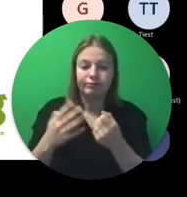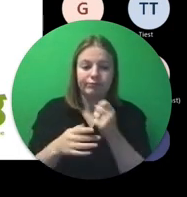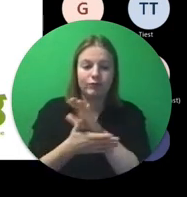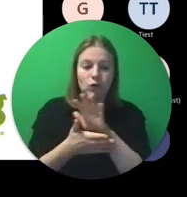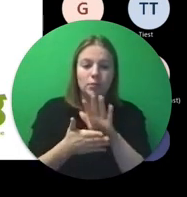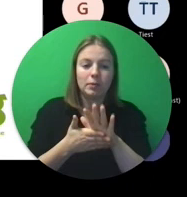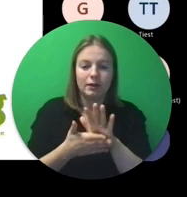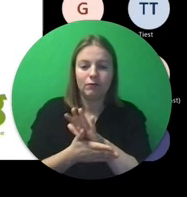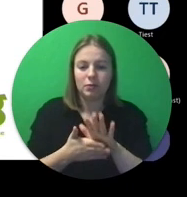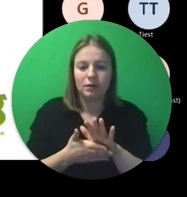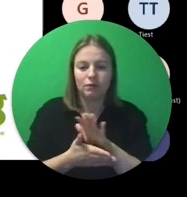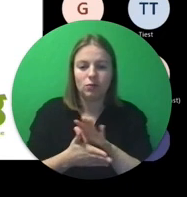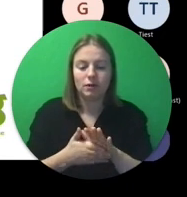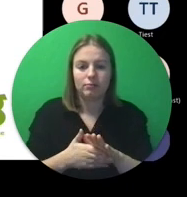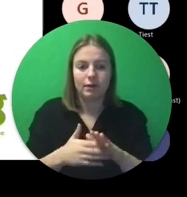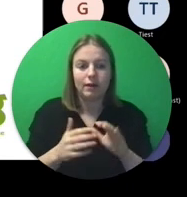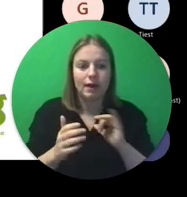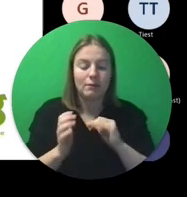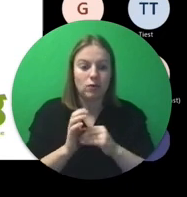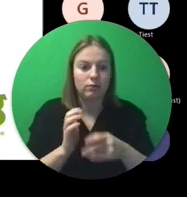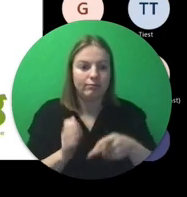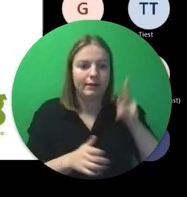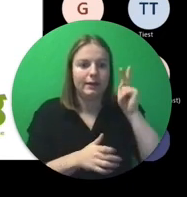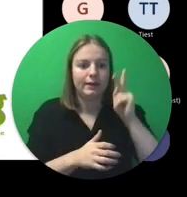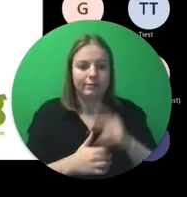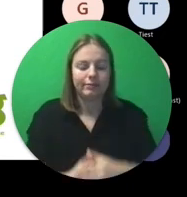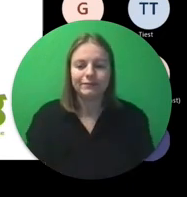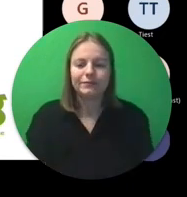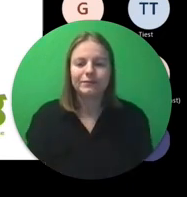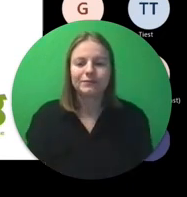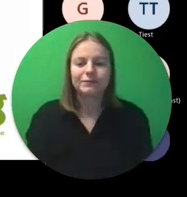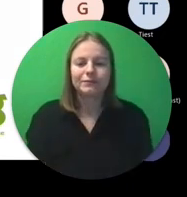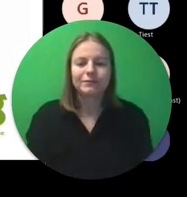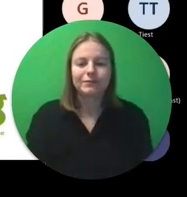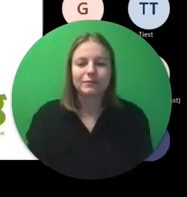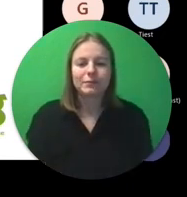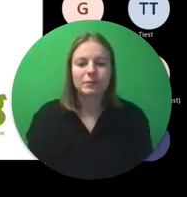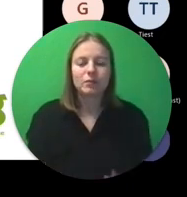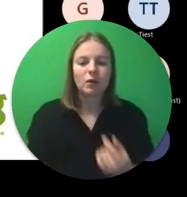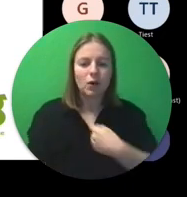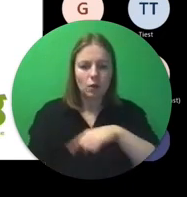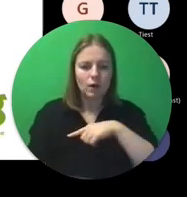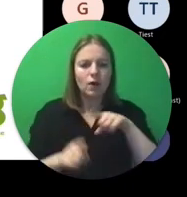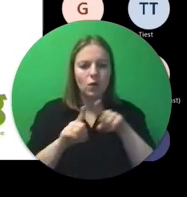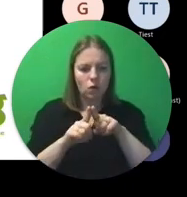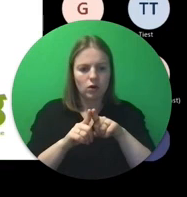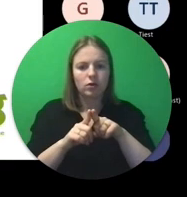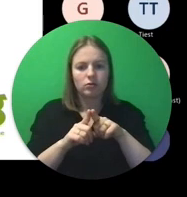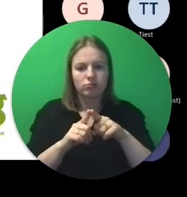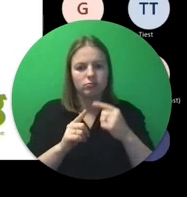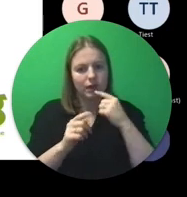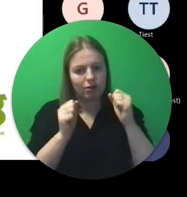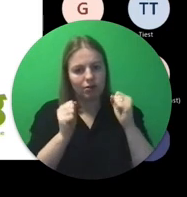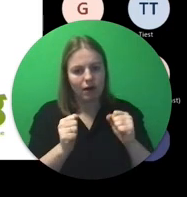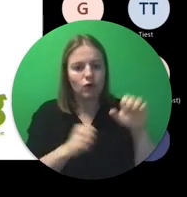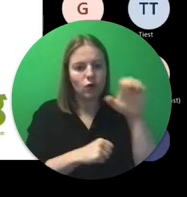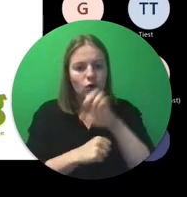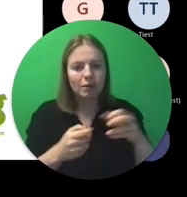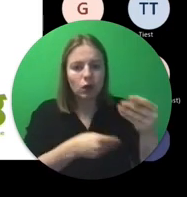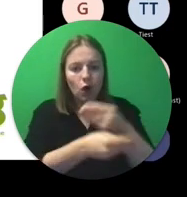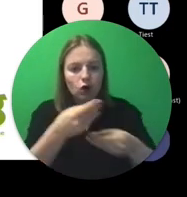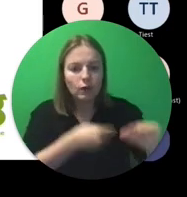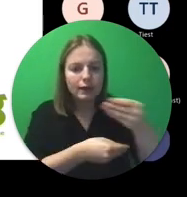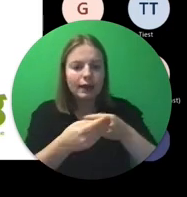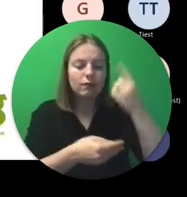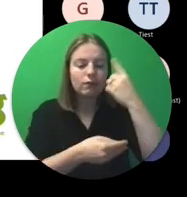voorbeelden, dus heel wat meer natuurlijk. We voorzien ook Europese uitwisseling voor keuzeprofessionals.